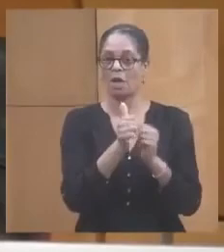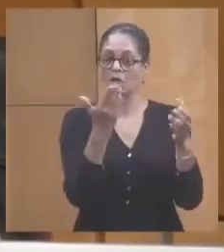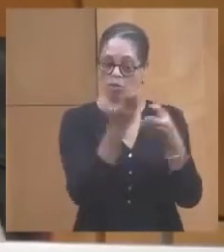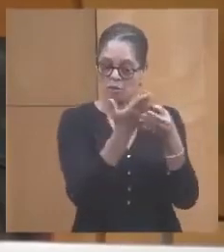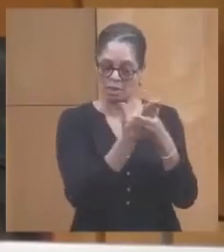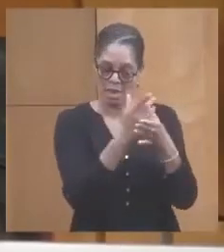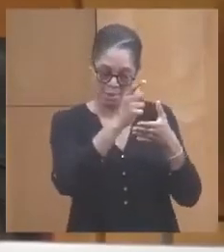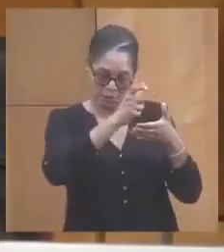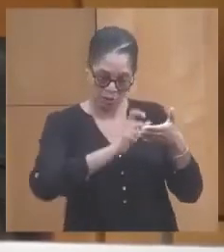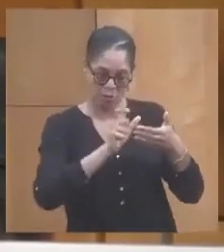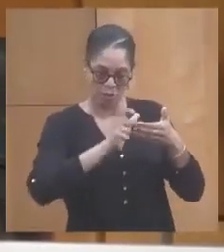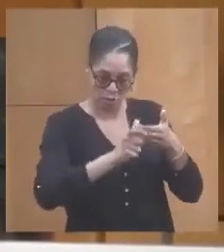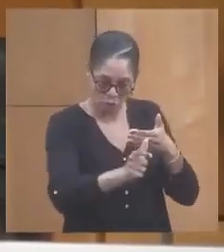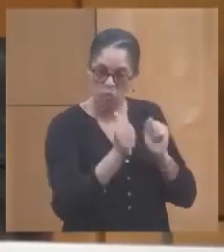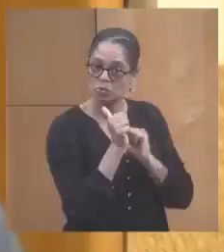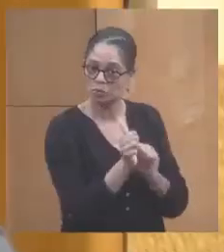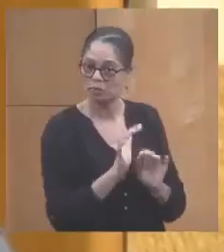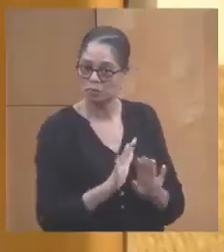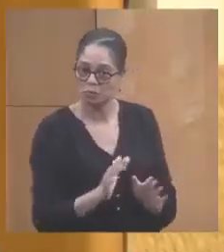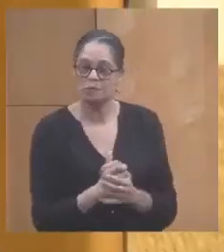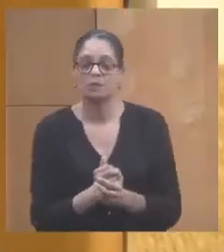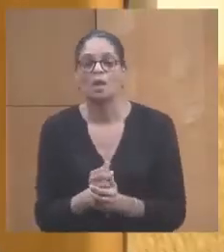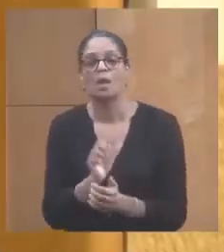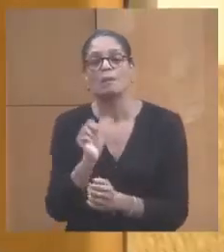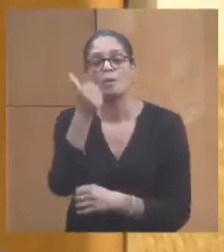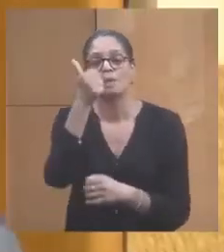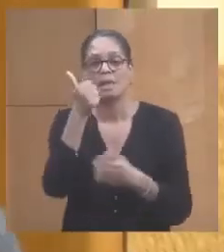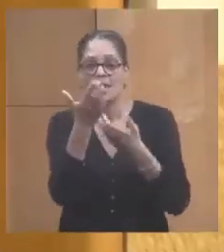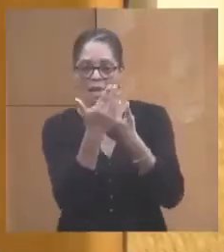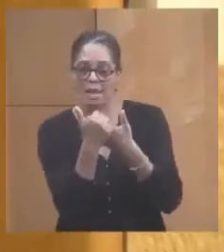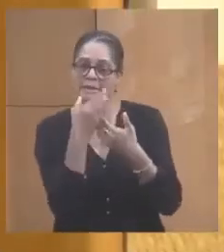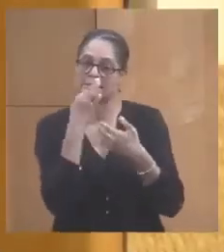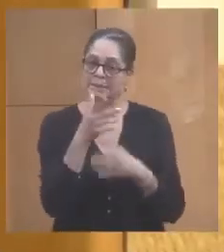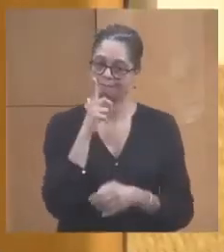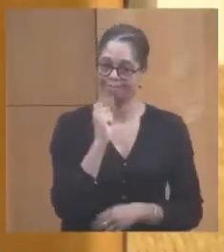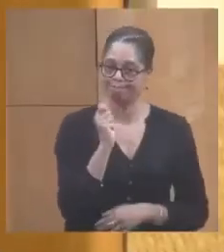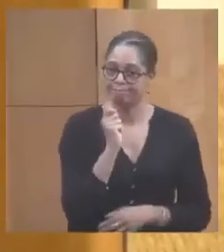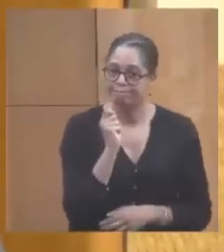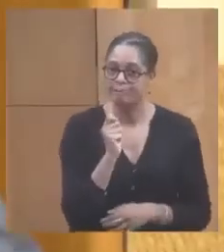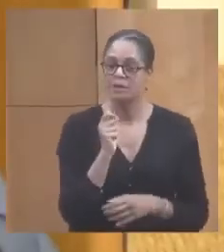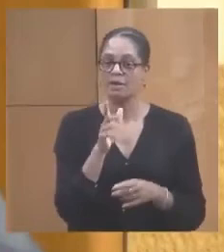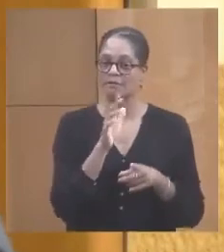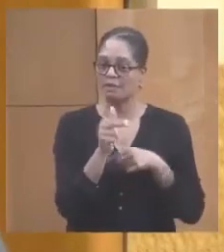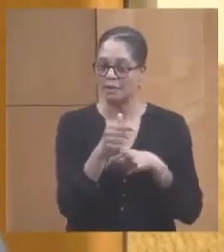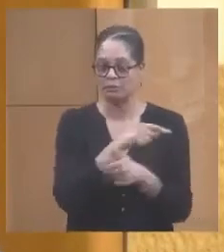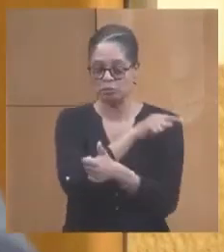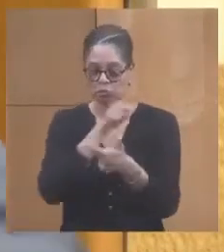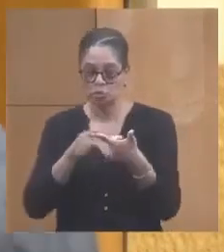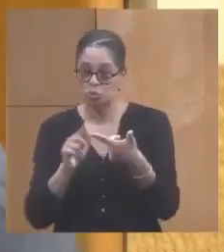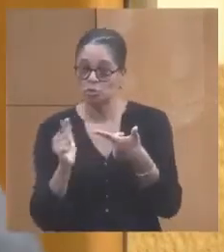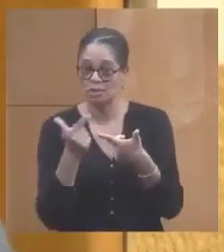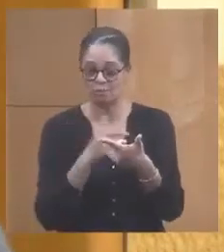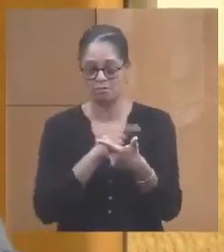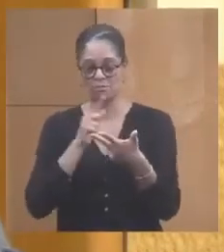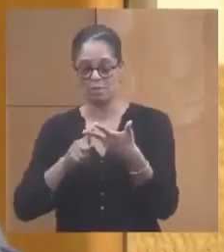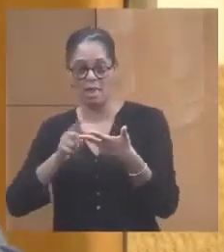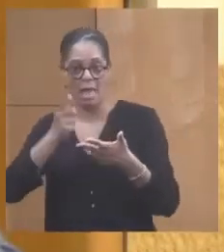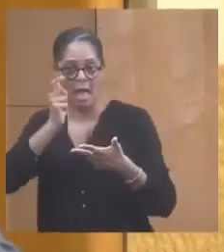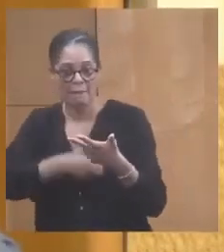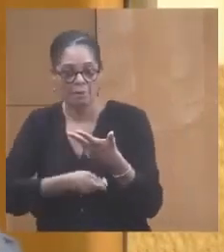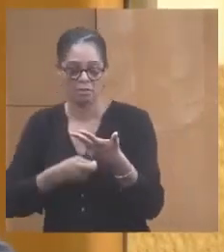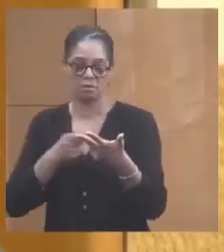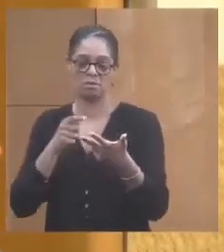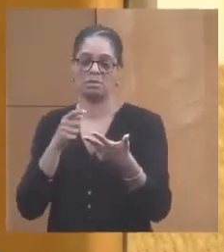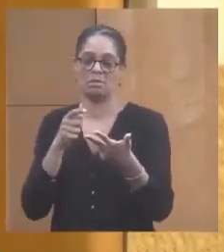le dossier qui était voté ici première mise en demeure deuxième mise en demeure amende titre de recette à l